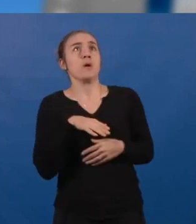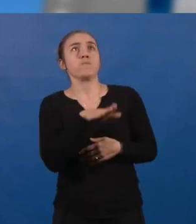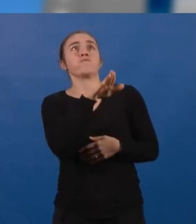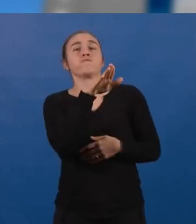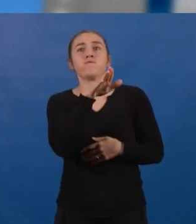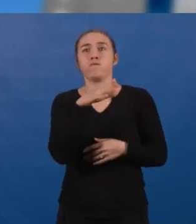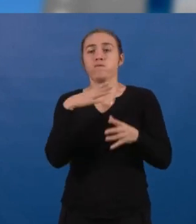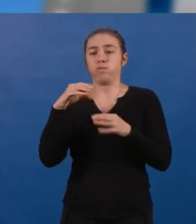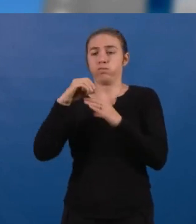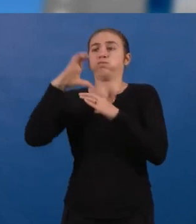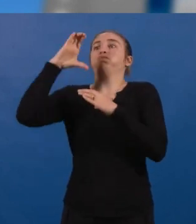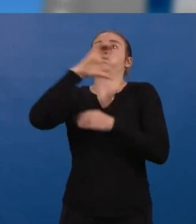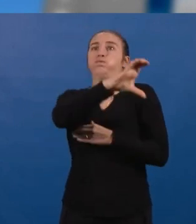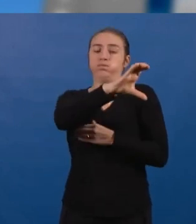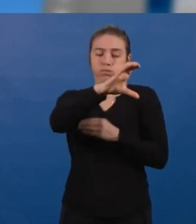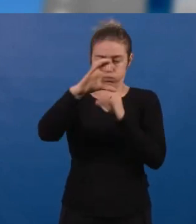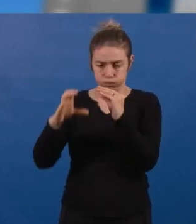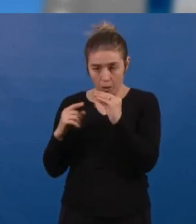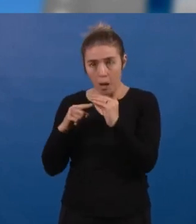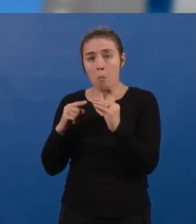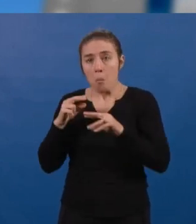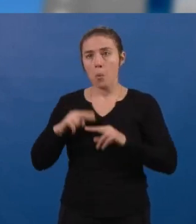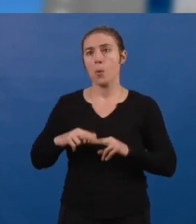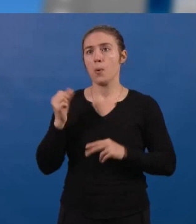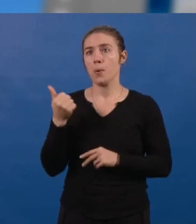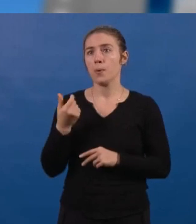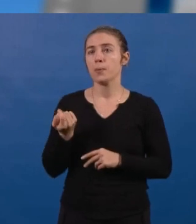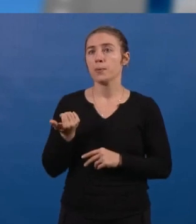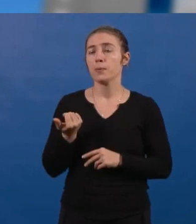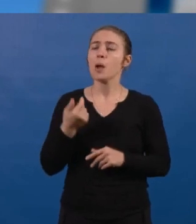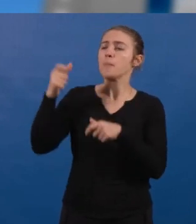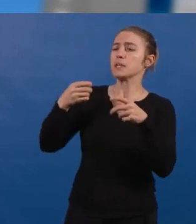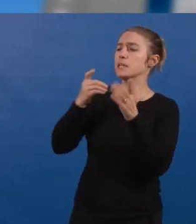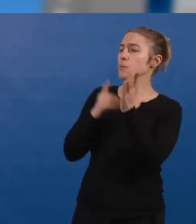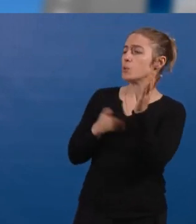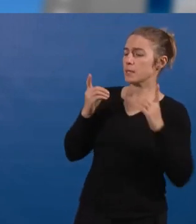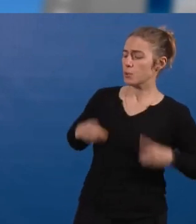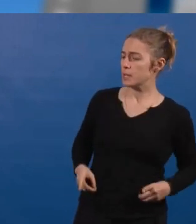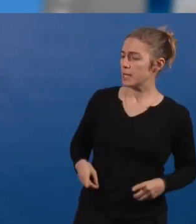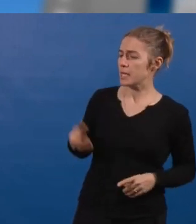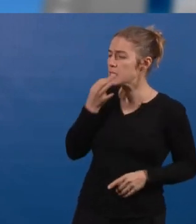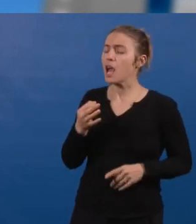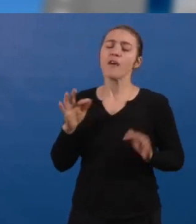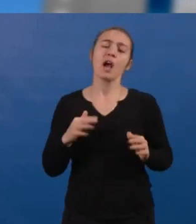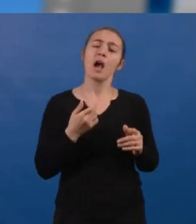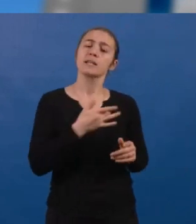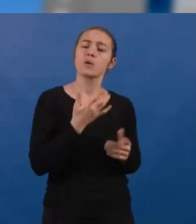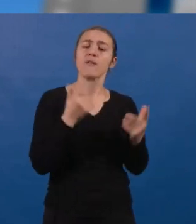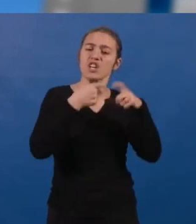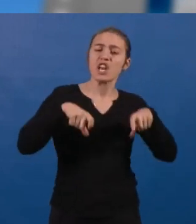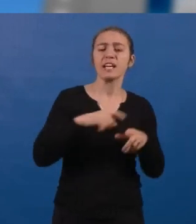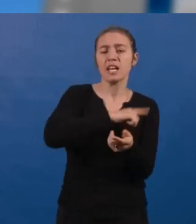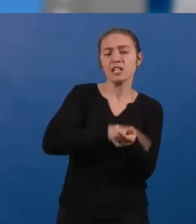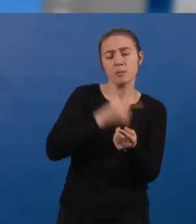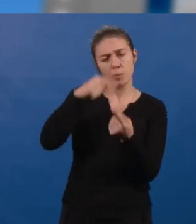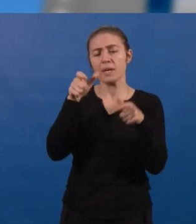de plus en plus de place. Alors je me félicite que nos députés aient pu faire entendre raison au gouvernement sur le chèque énergie pour les locataires des